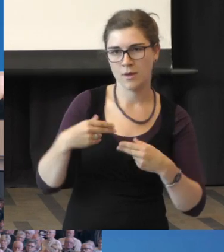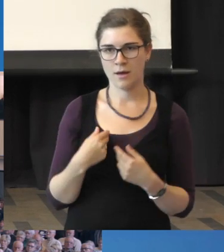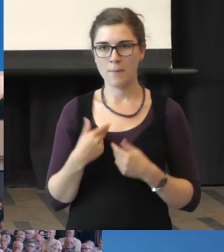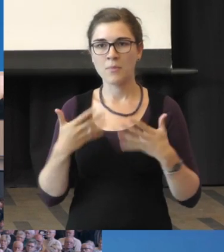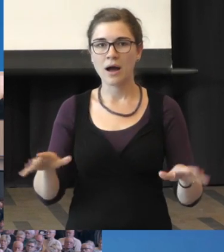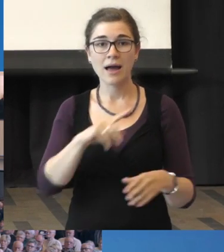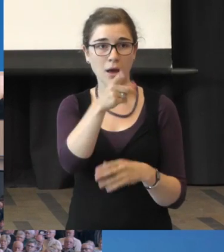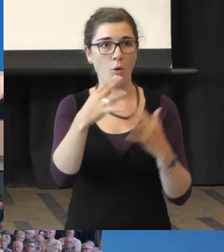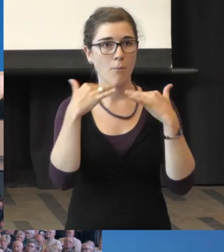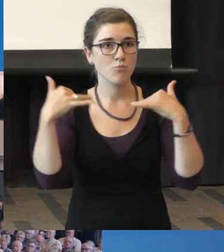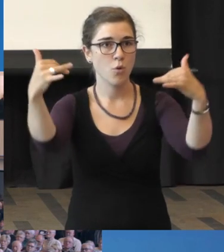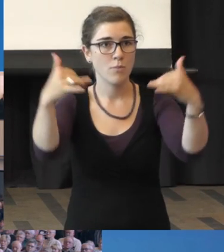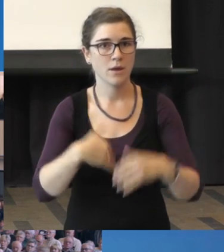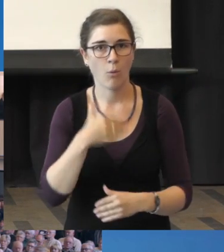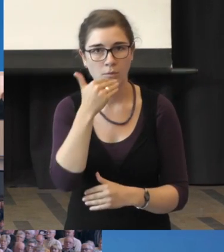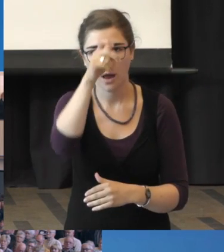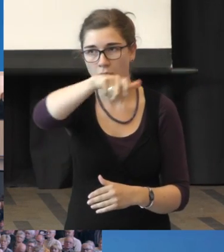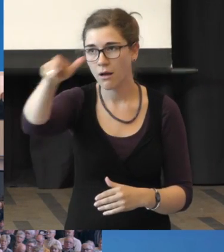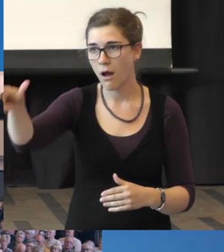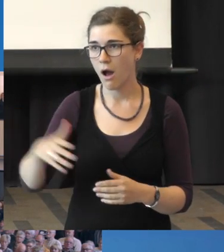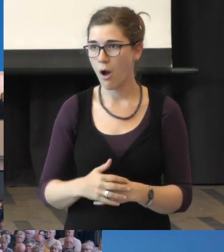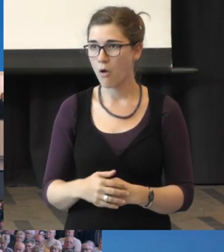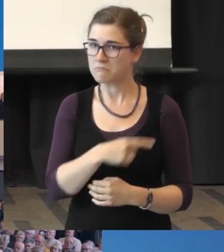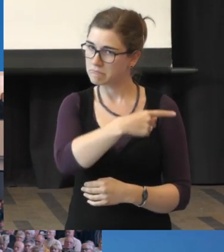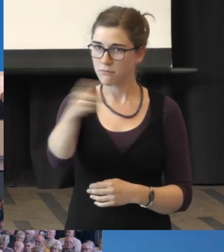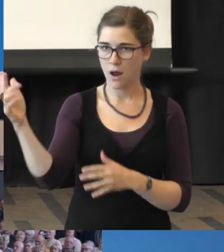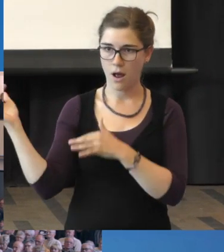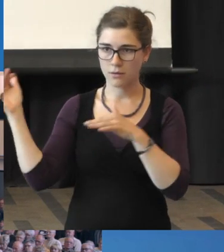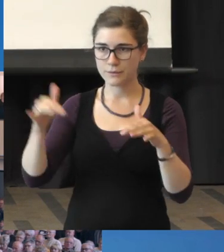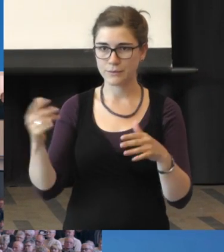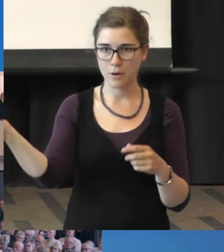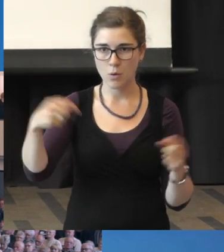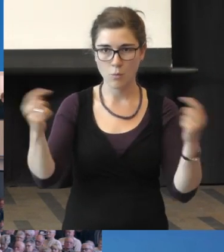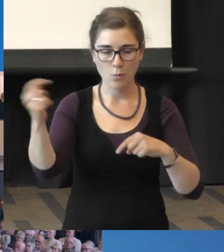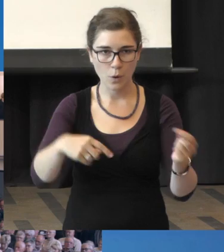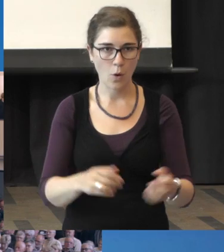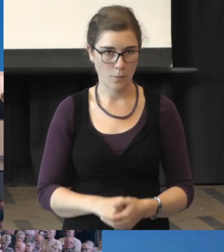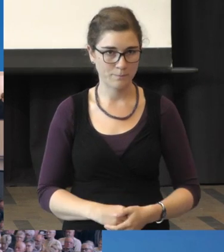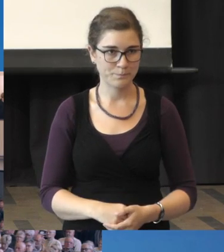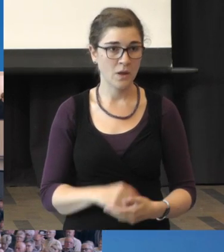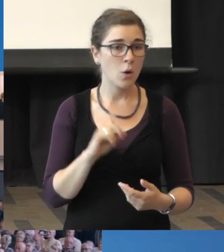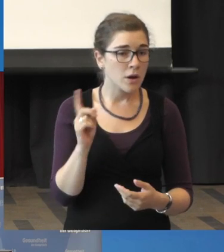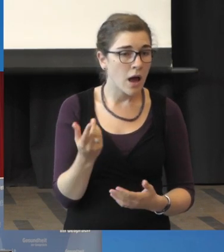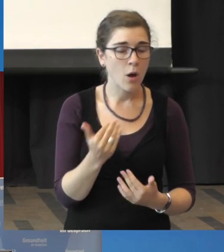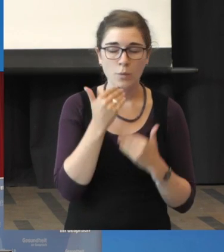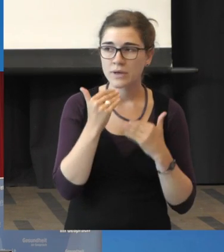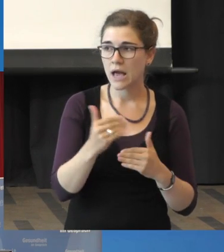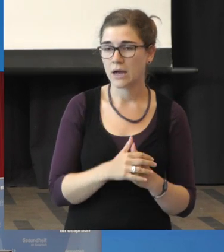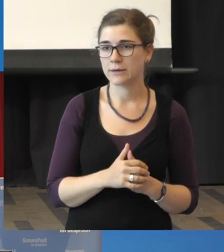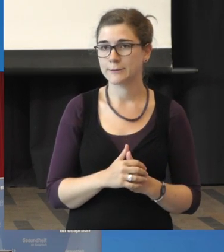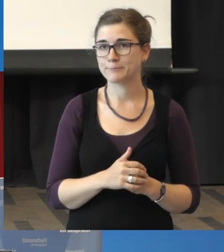darf mich bei dem Publikum bedanken, dass sie hierher gekommen sind für dieses Thema. Und darf mich vorab